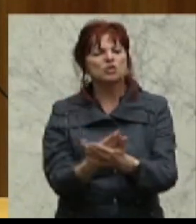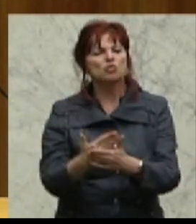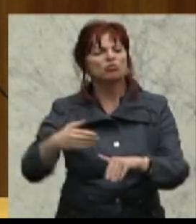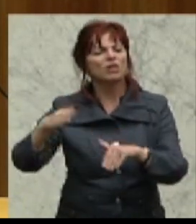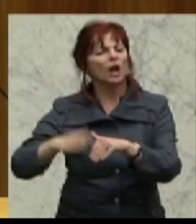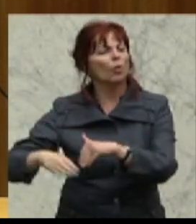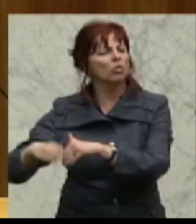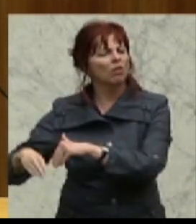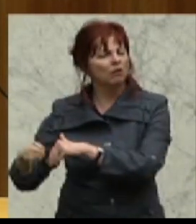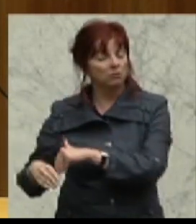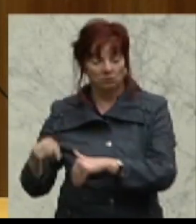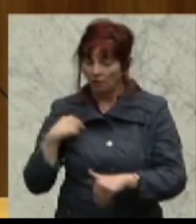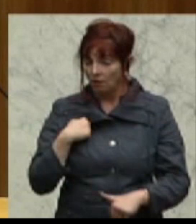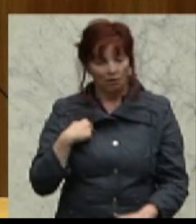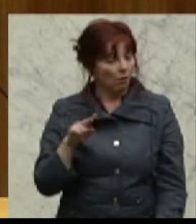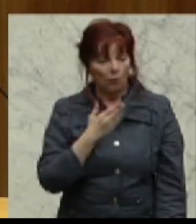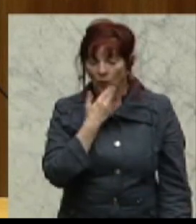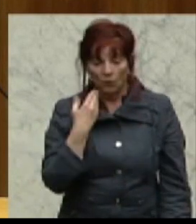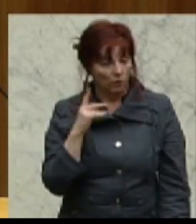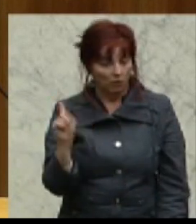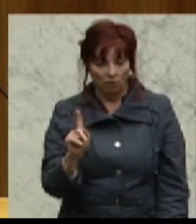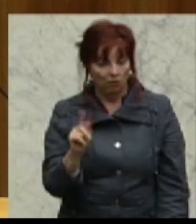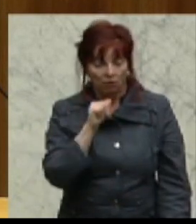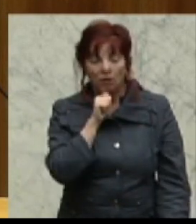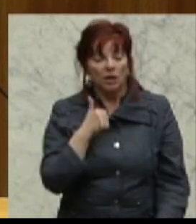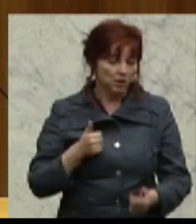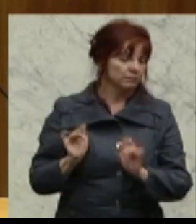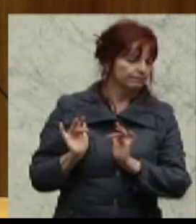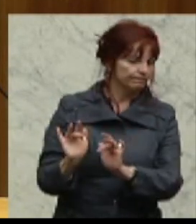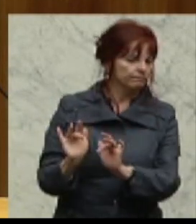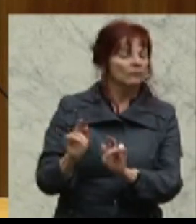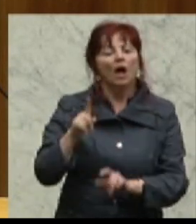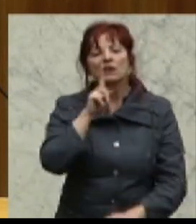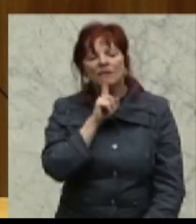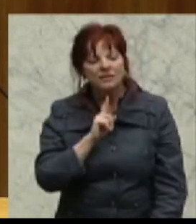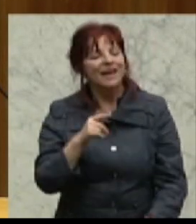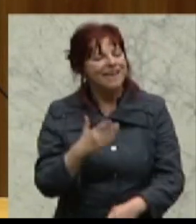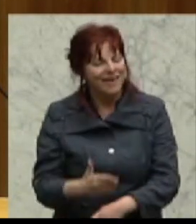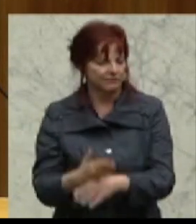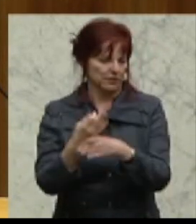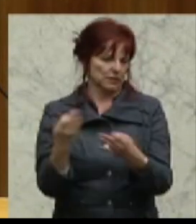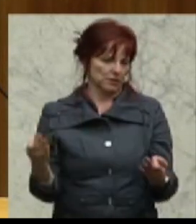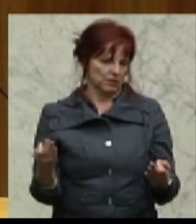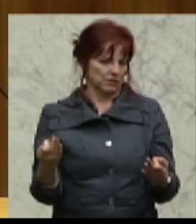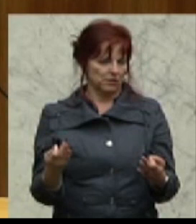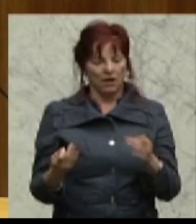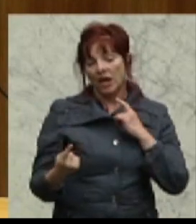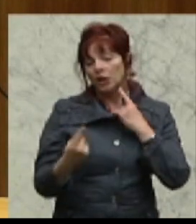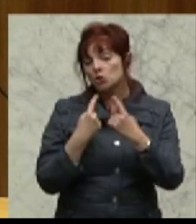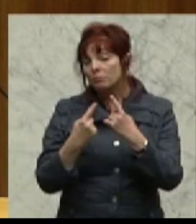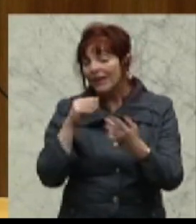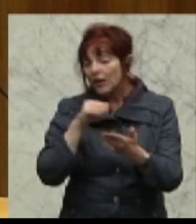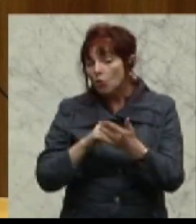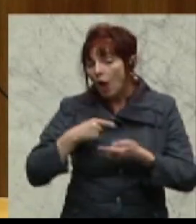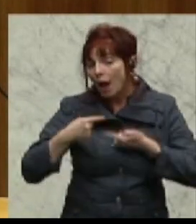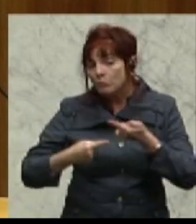dann verwehre ich mich dagegen. Dann verwehre ich mich dagegen. Das ist nur kontraproduktiv in Gesprächen, die derzeit noch stattfinden,